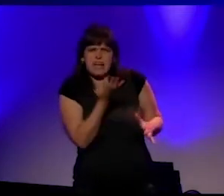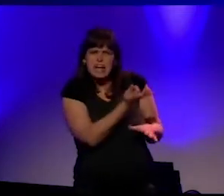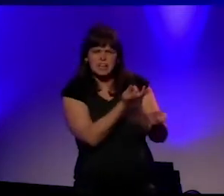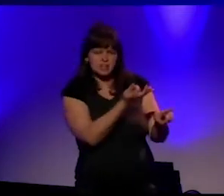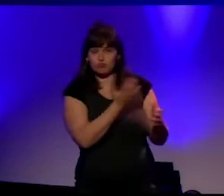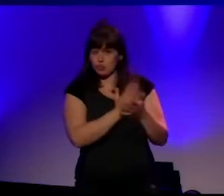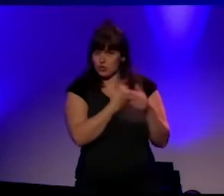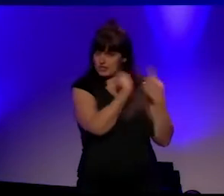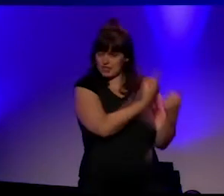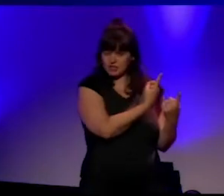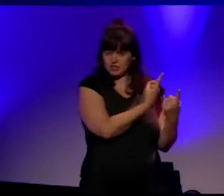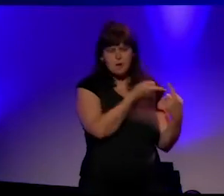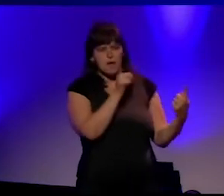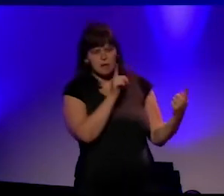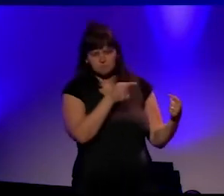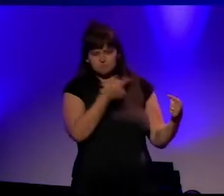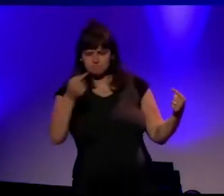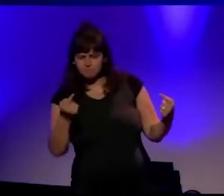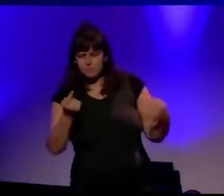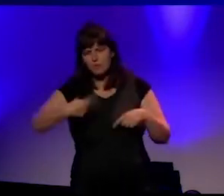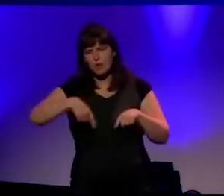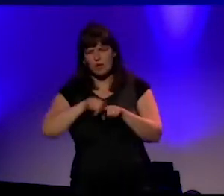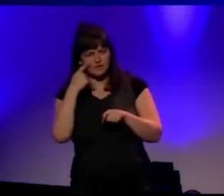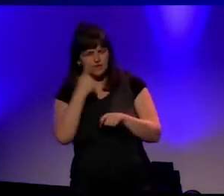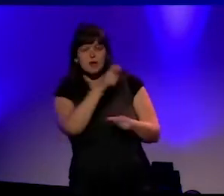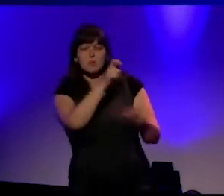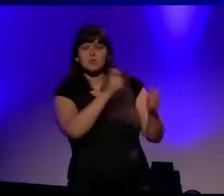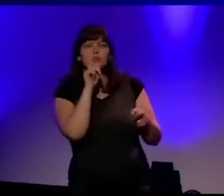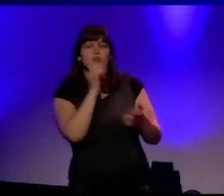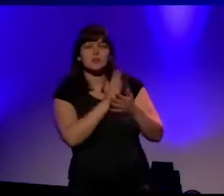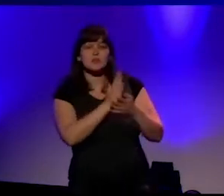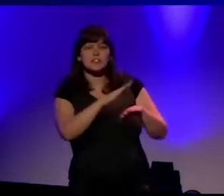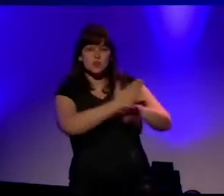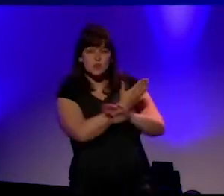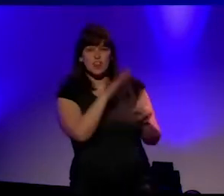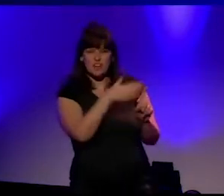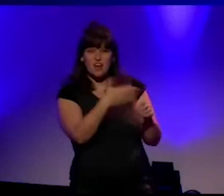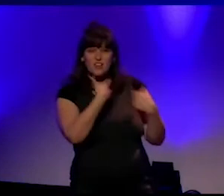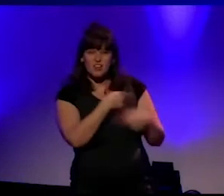de daders als mens nabij kunnen blijven en kunnen nadenken over vergeving.